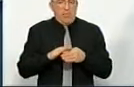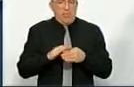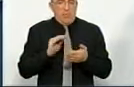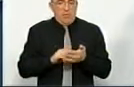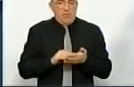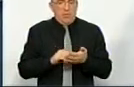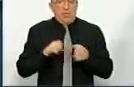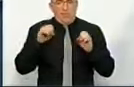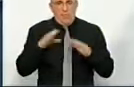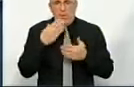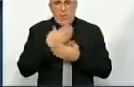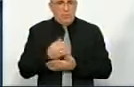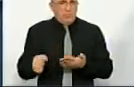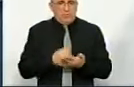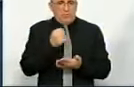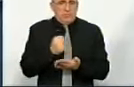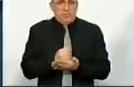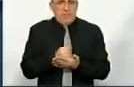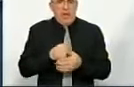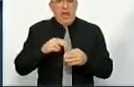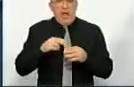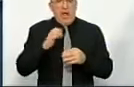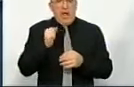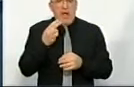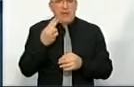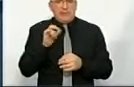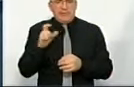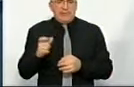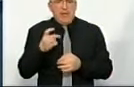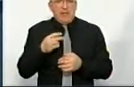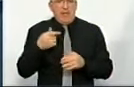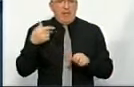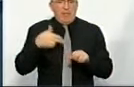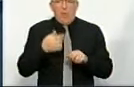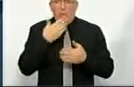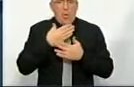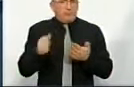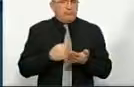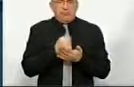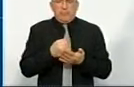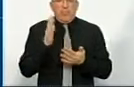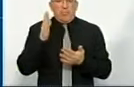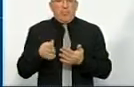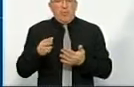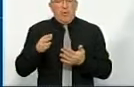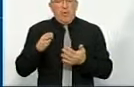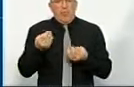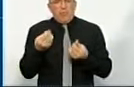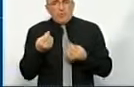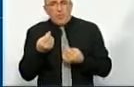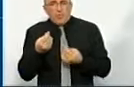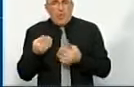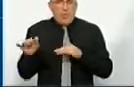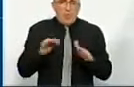вважаєте питання вирішене, остаточне, ось акциз на пальне. В нашій державі не можна говорити нічого остаточного. Повірте мені, прийде бюджетний процес, знов